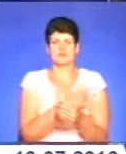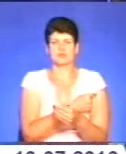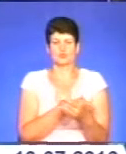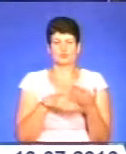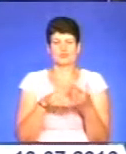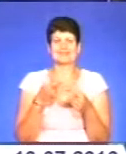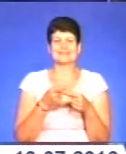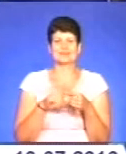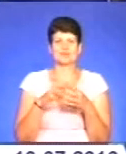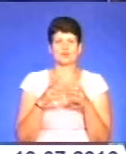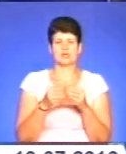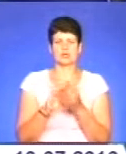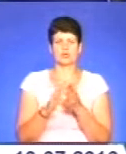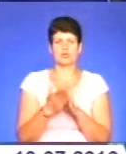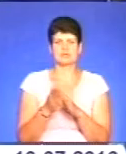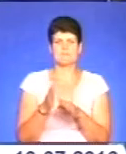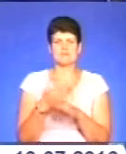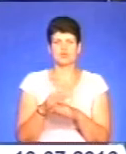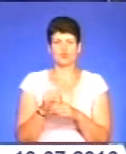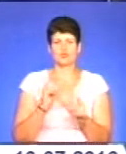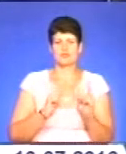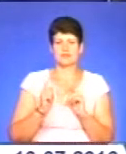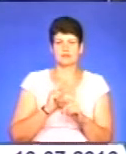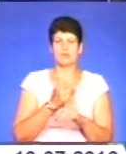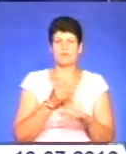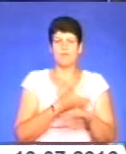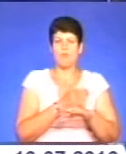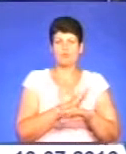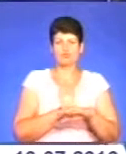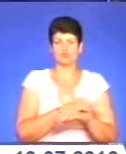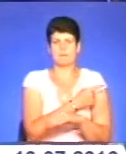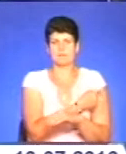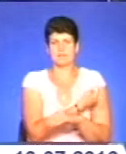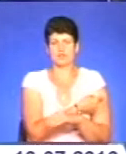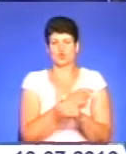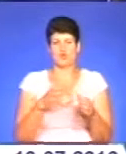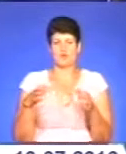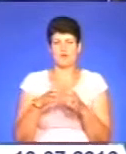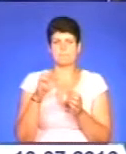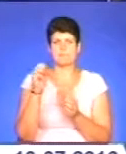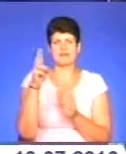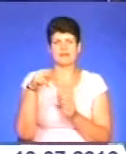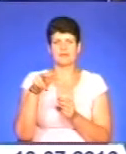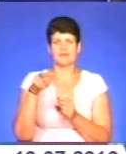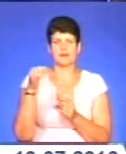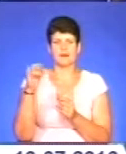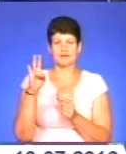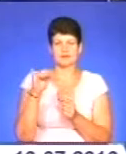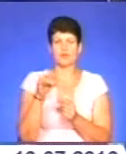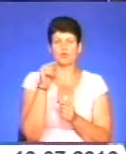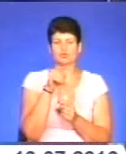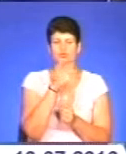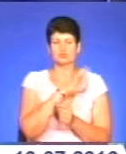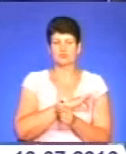результати – угоди про співпрацю між університетом та польською медичною компанією Medline. Його використовуватимуть не тільки для